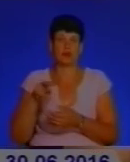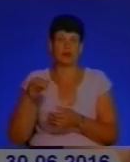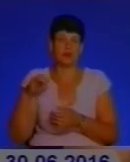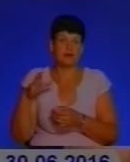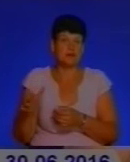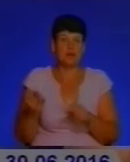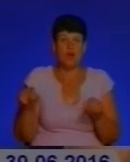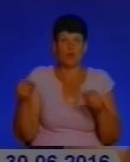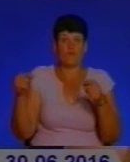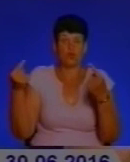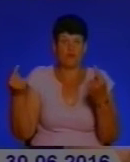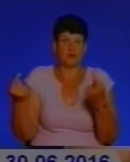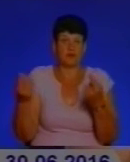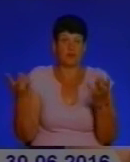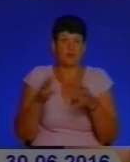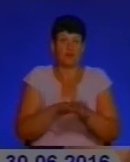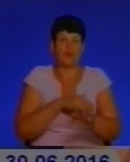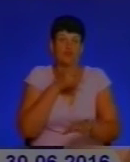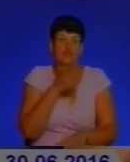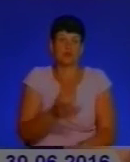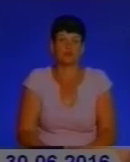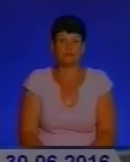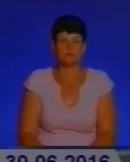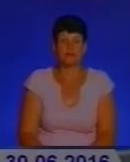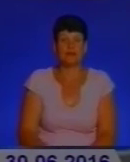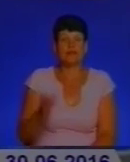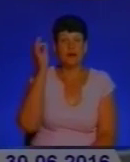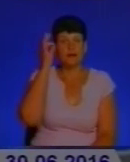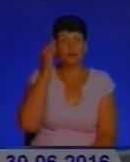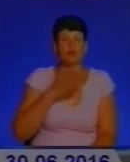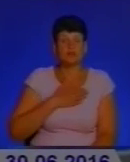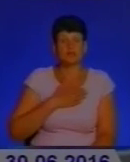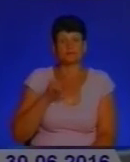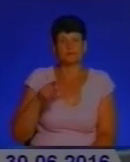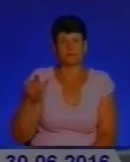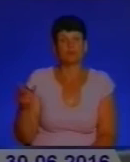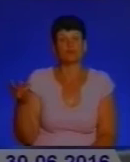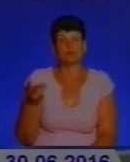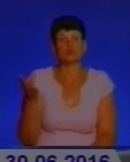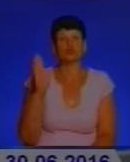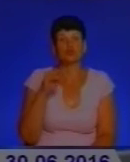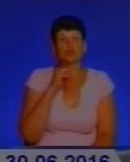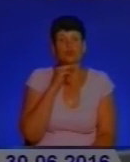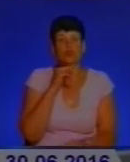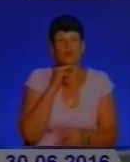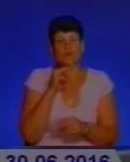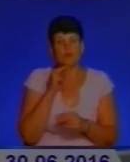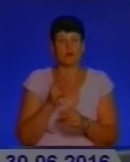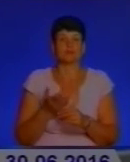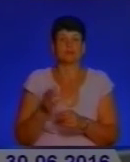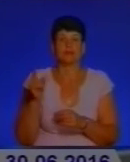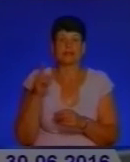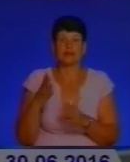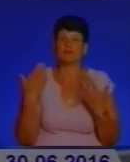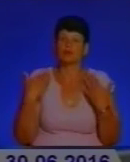відновлення потрібні великий промір часу. Ну що ж, нагадаємо нашим глядачам, що потрібно бути обережними на відпочинку, щоб